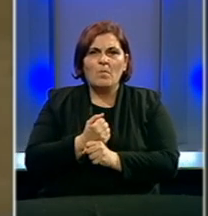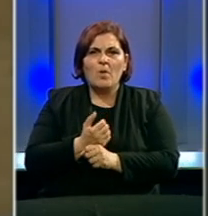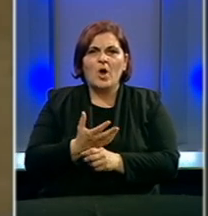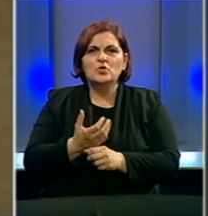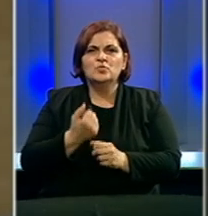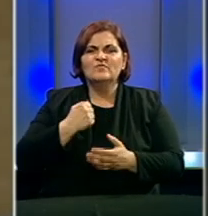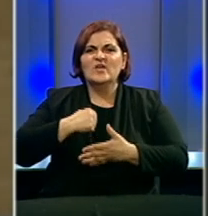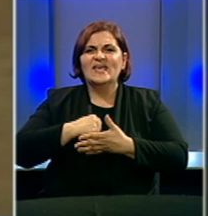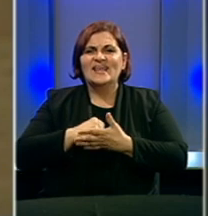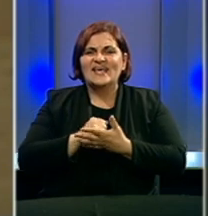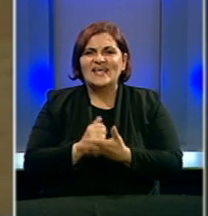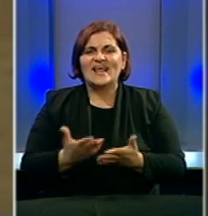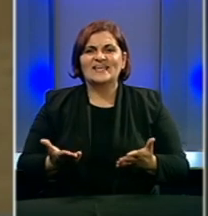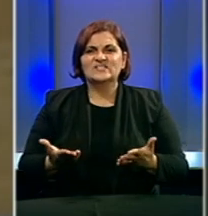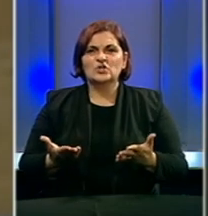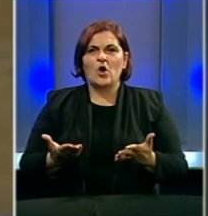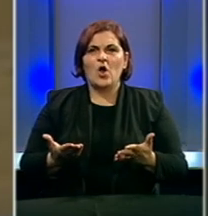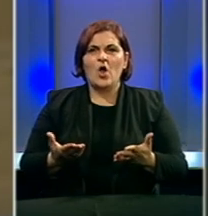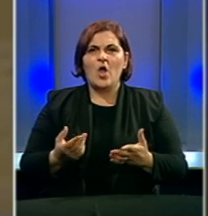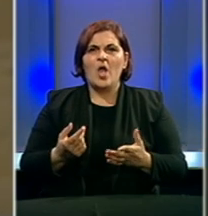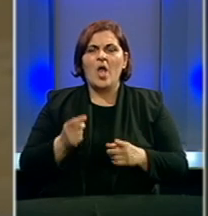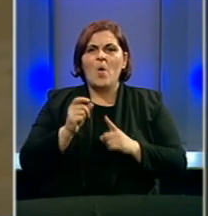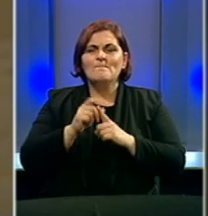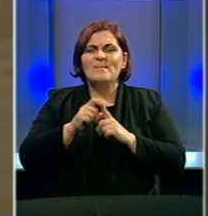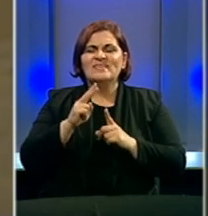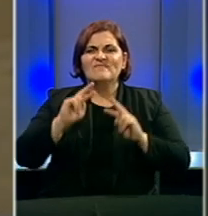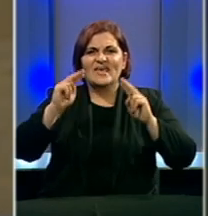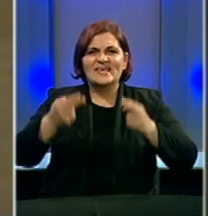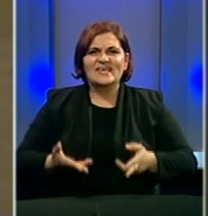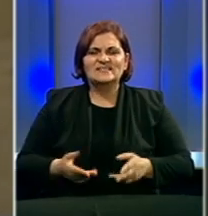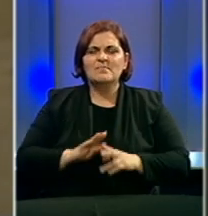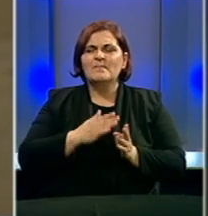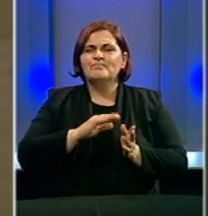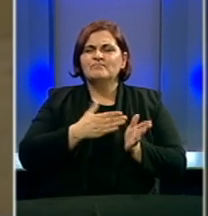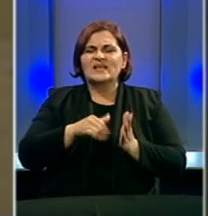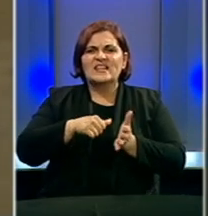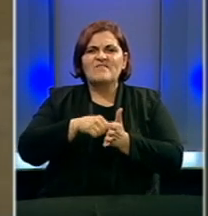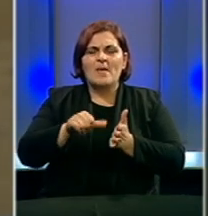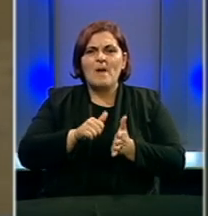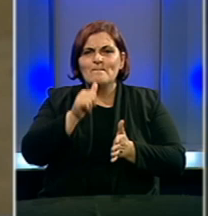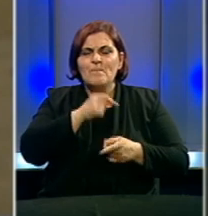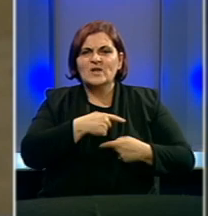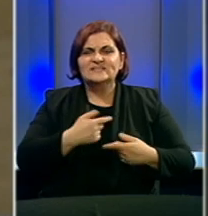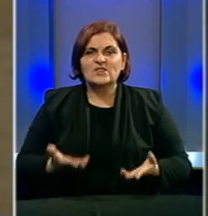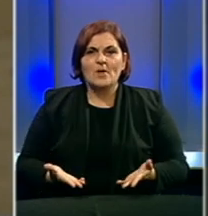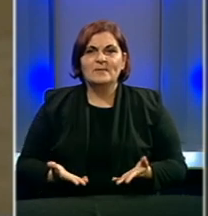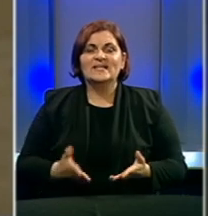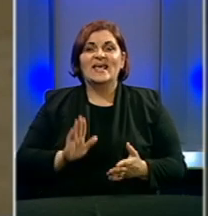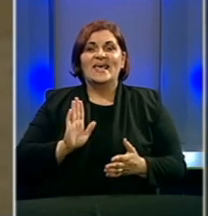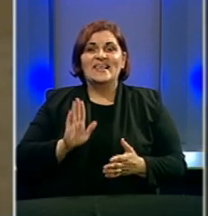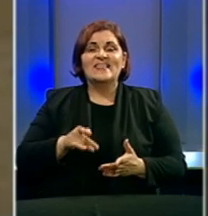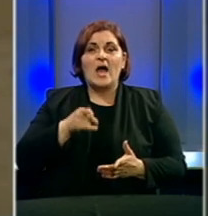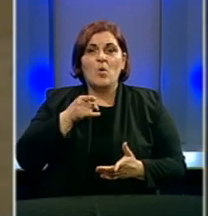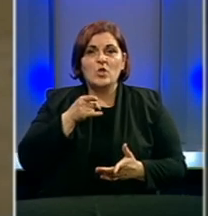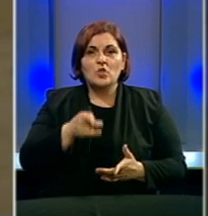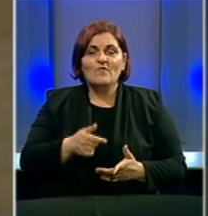registraciju, registrovane su u PDV sistemu, redovno plaća i obaveze do prinose. Tako da je ovo